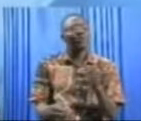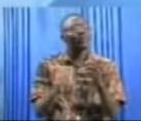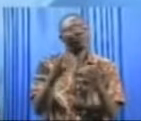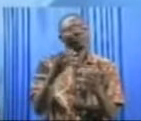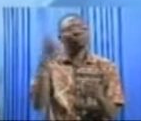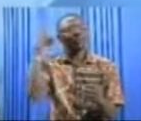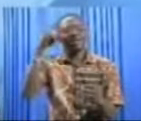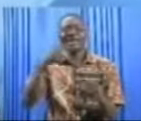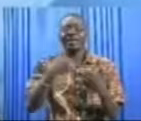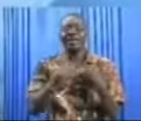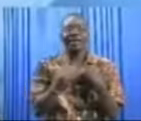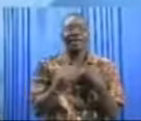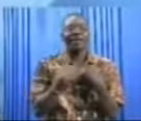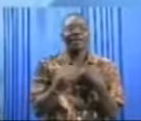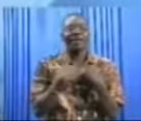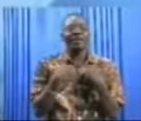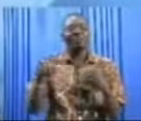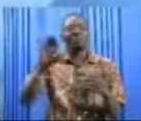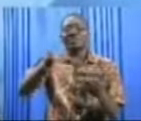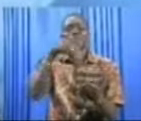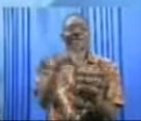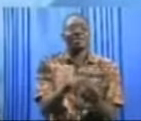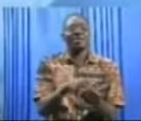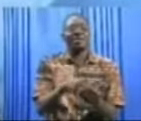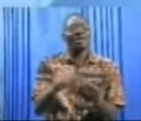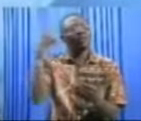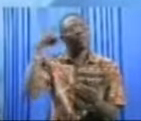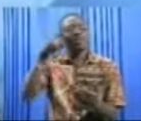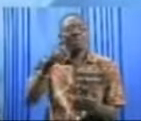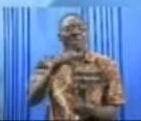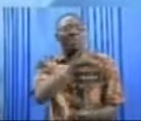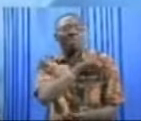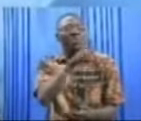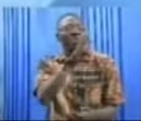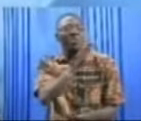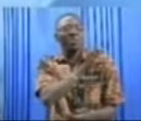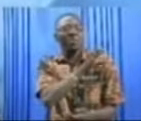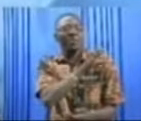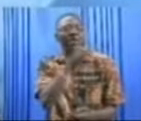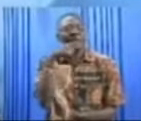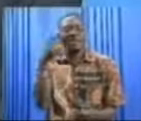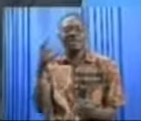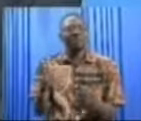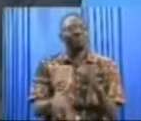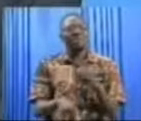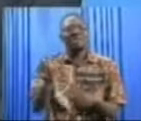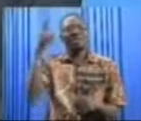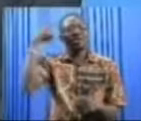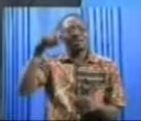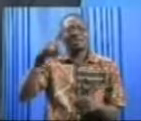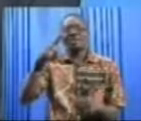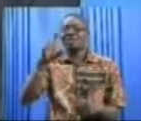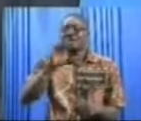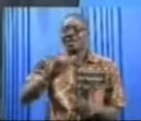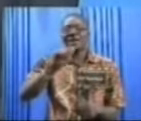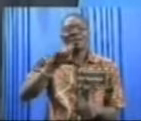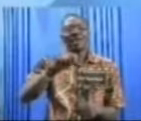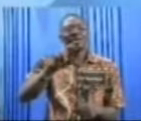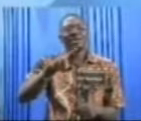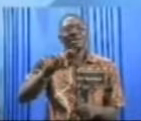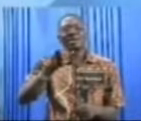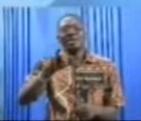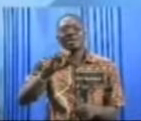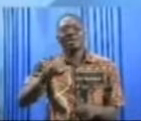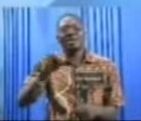niveau de la centrale de la défense. Paul Koulibaly qui n'est pas là. Au niveau de l'attaque aussi, je crois savoir qu'Aristide Bansé